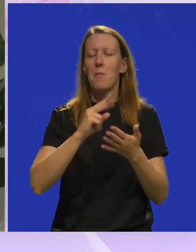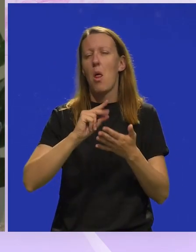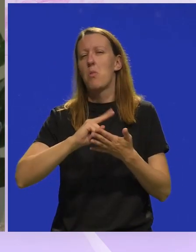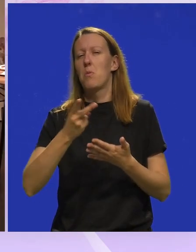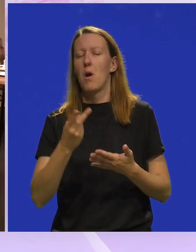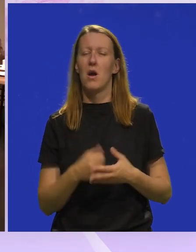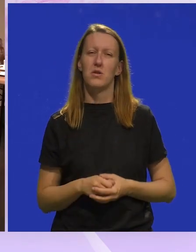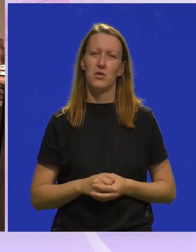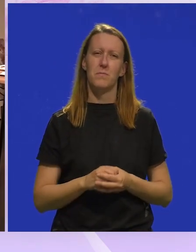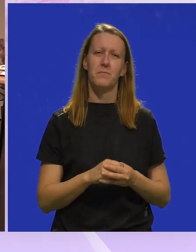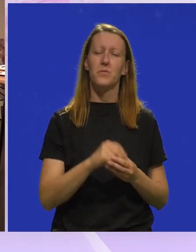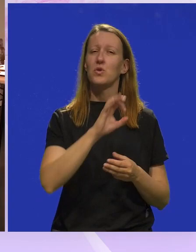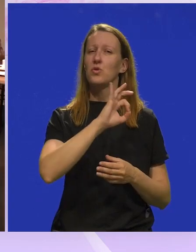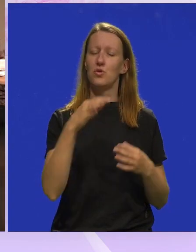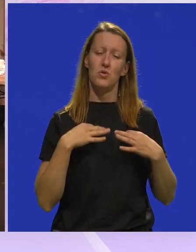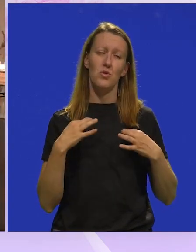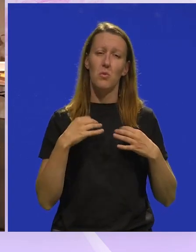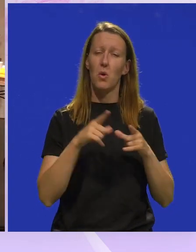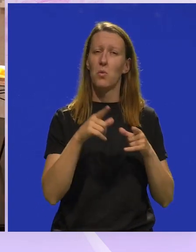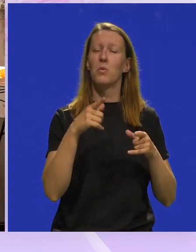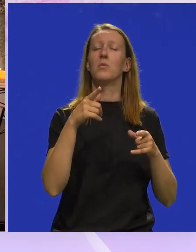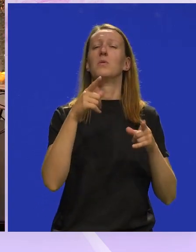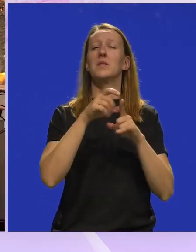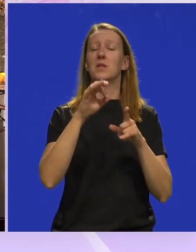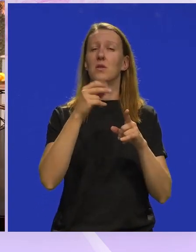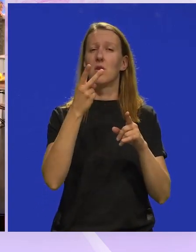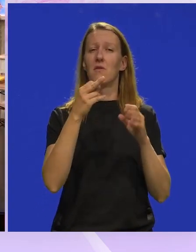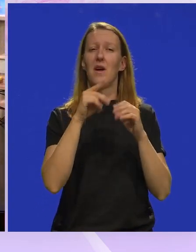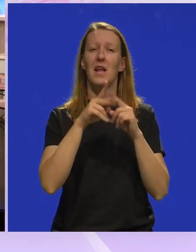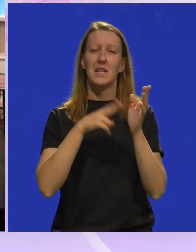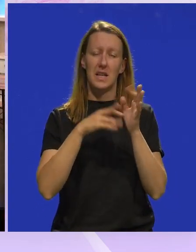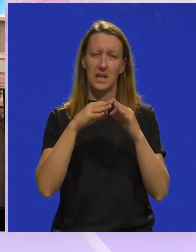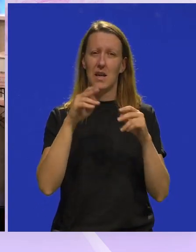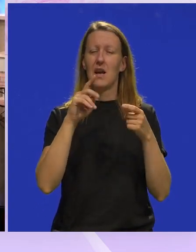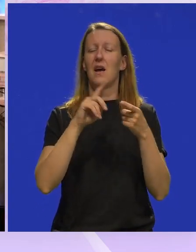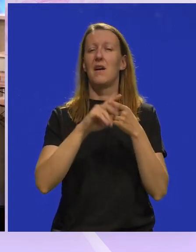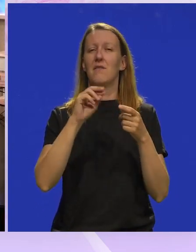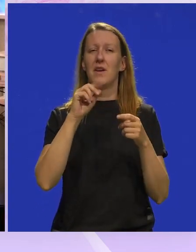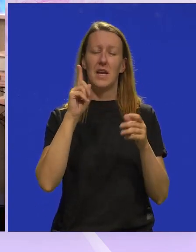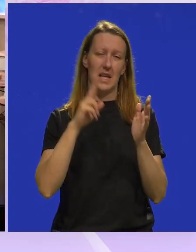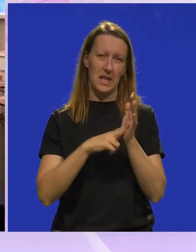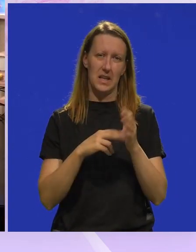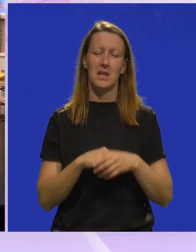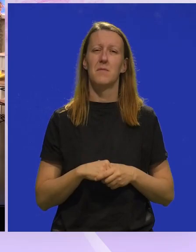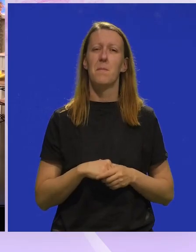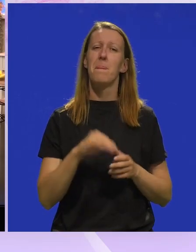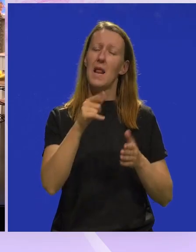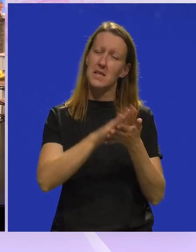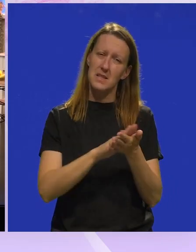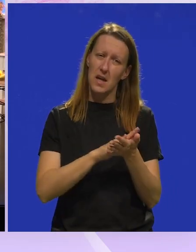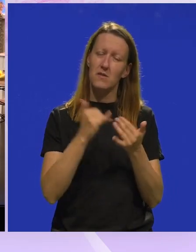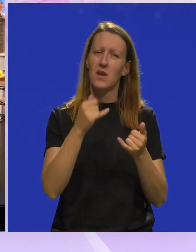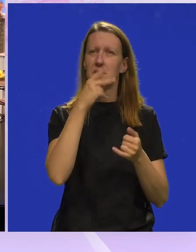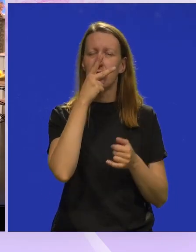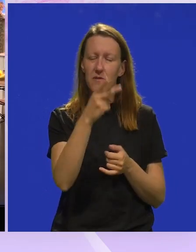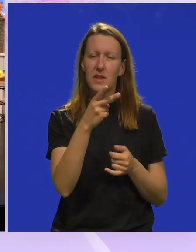drugčiji način. Fantastični kostimi u predstavi dijelo su Valentine Ferlin Živić. Jeste li zadovoljni